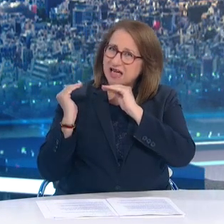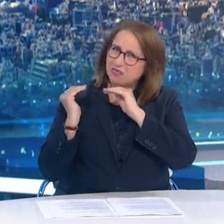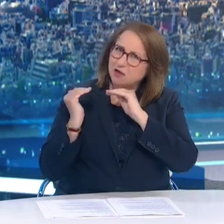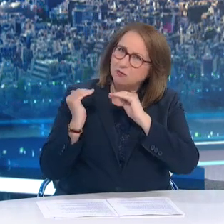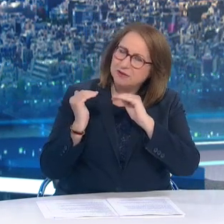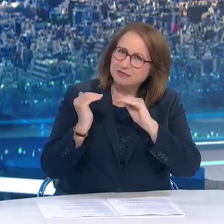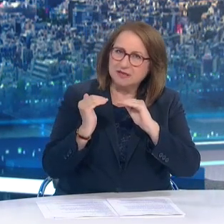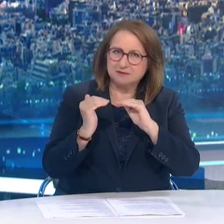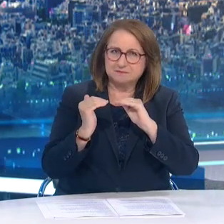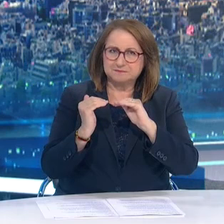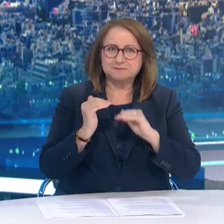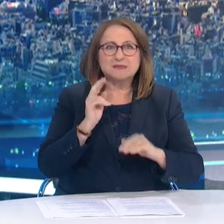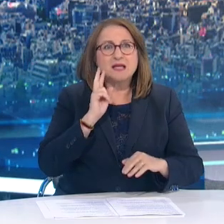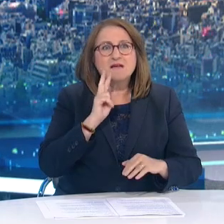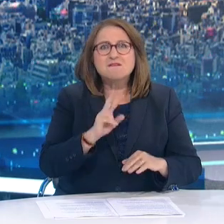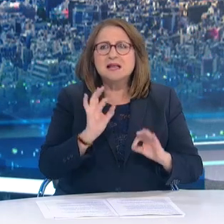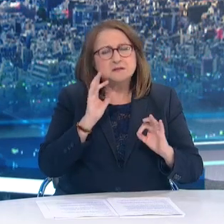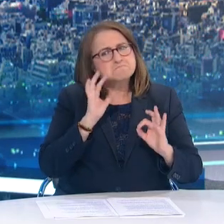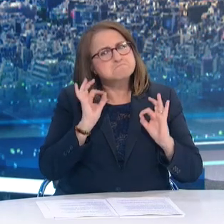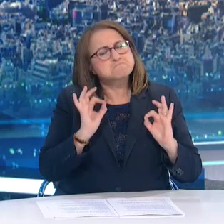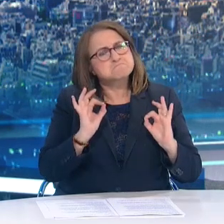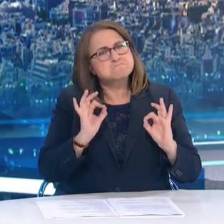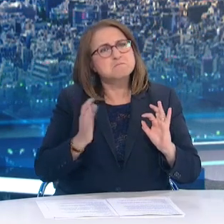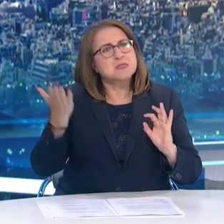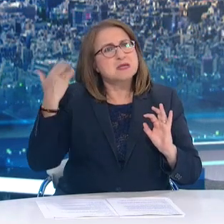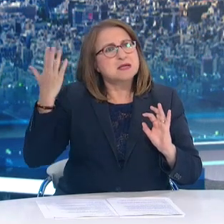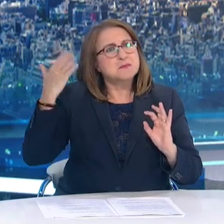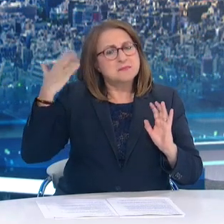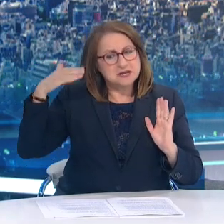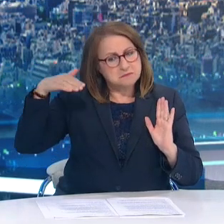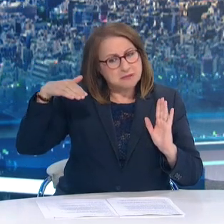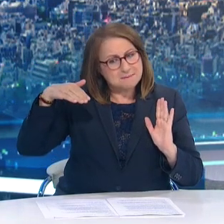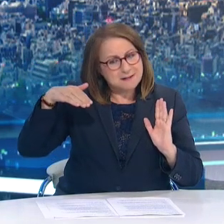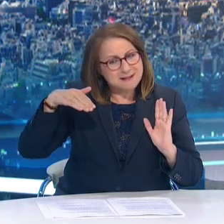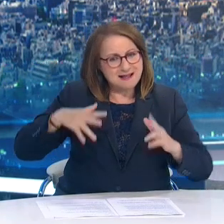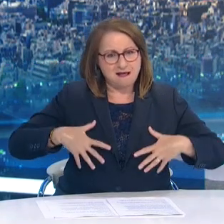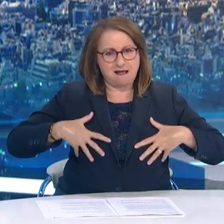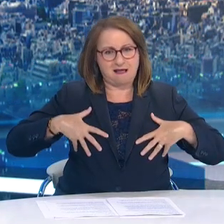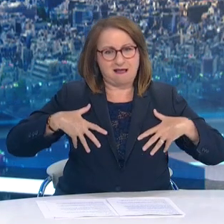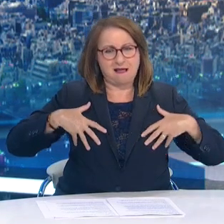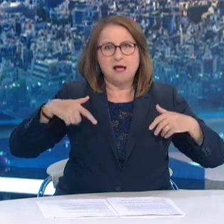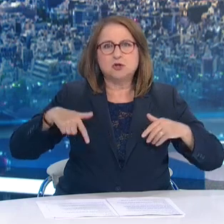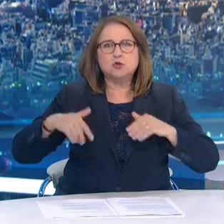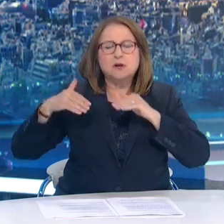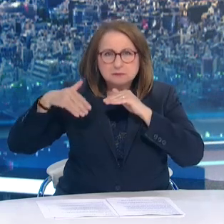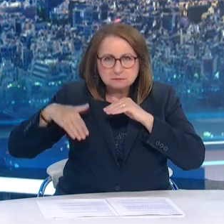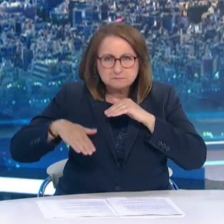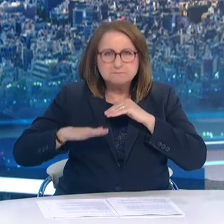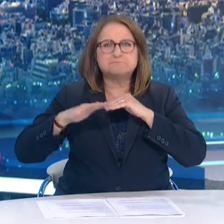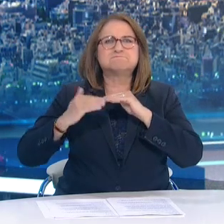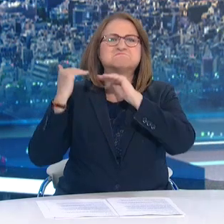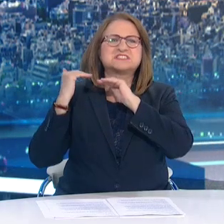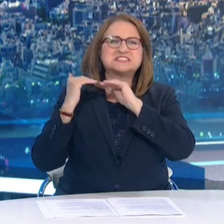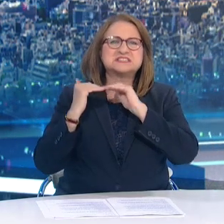σαν να ανακόπηκε η καθοδική πορεία που παρατηρούσαμε τις προηγούμενες εβδομάδες. Ο μέσος κυλιόμενος των τελευταίων 7 ημερών